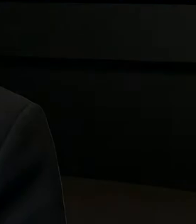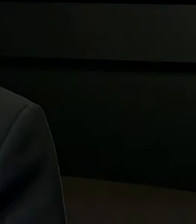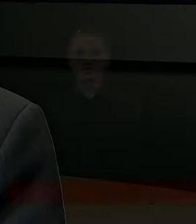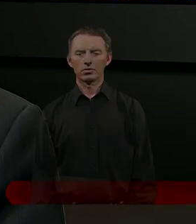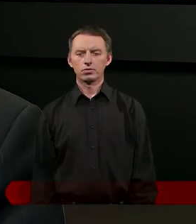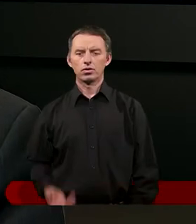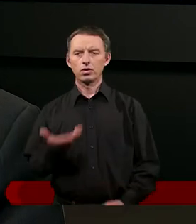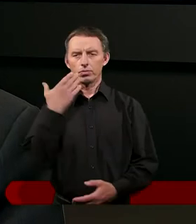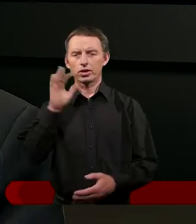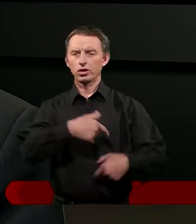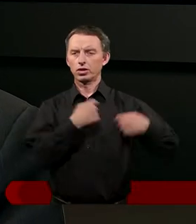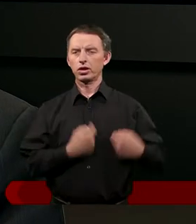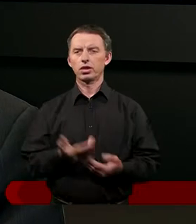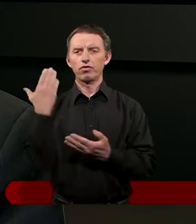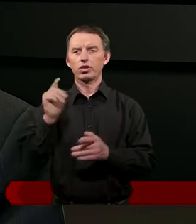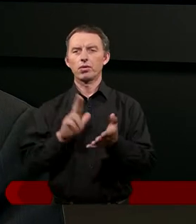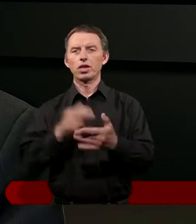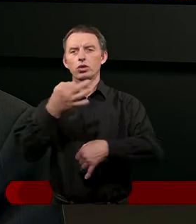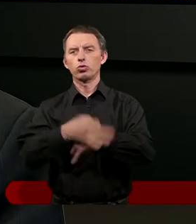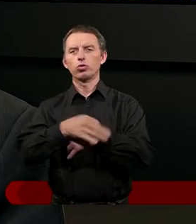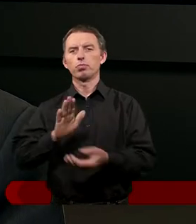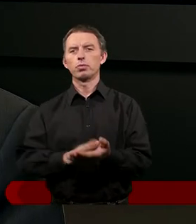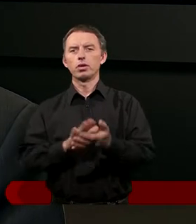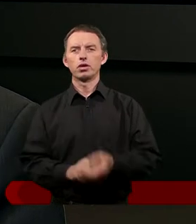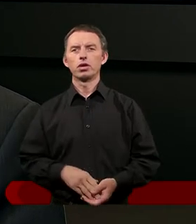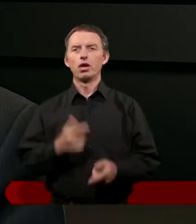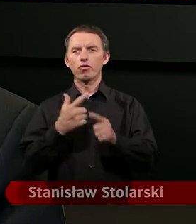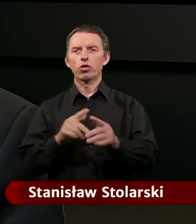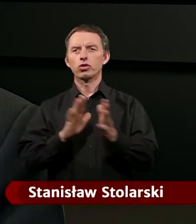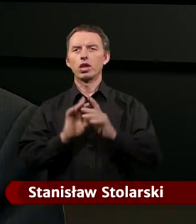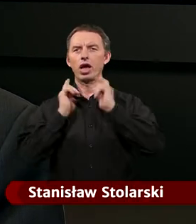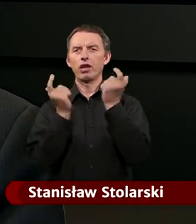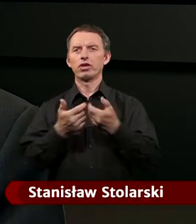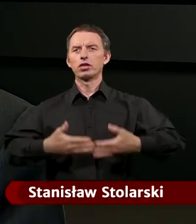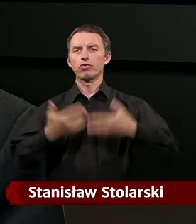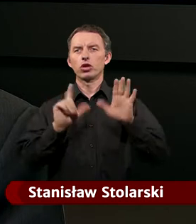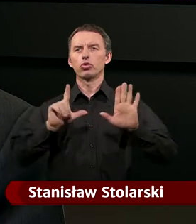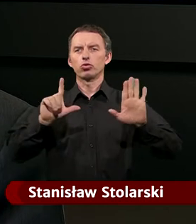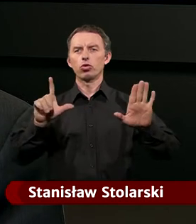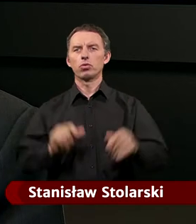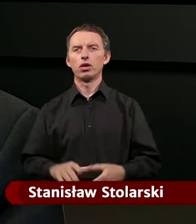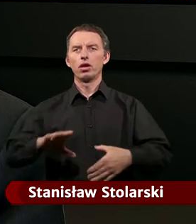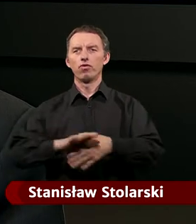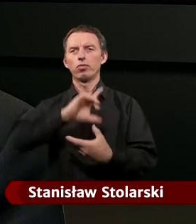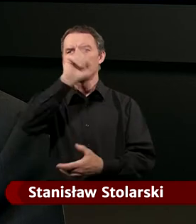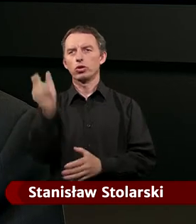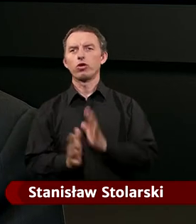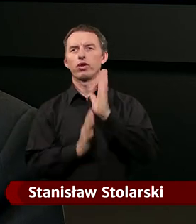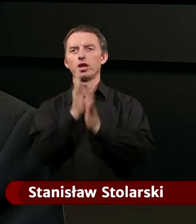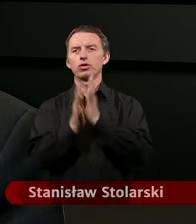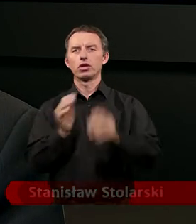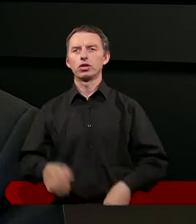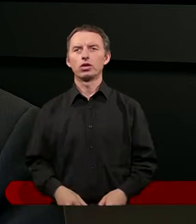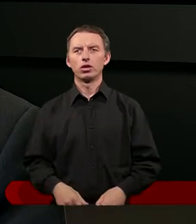Bardzo serdecznie witam na Studium Biblijnym w Kościele Adwentystów Dnia Siódmego w Podkowie